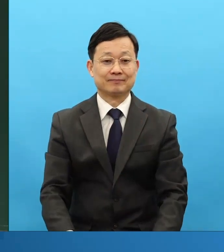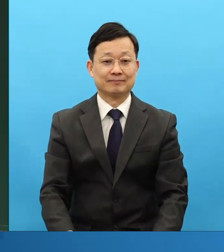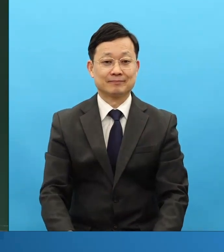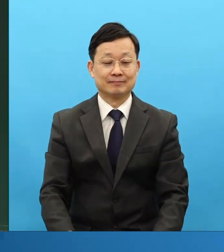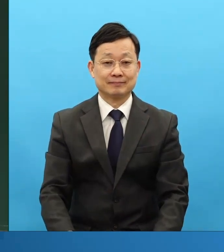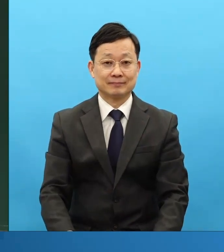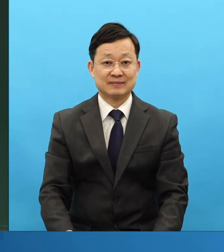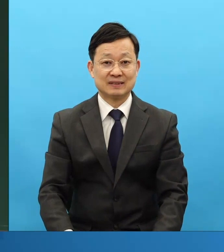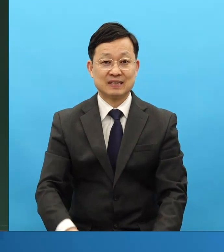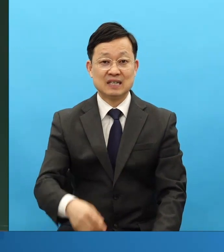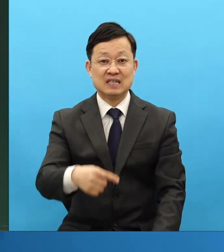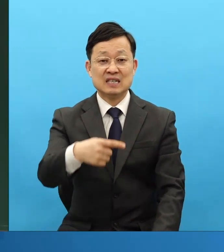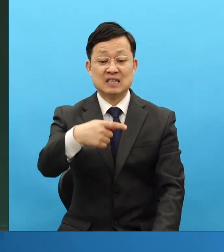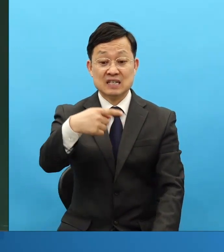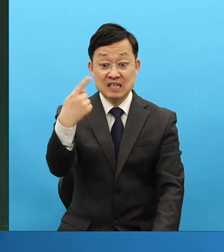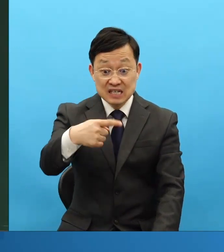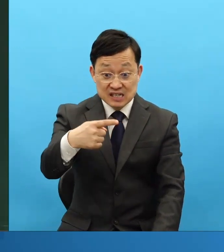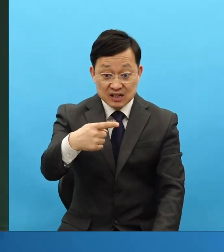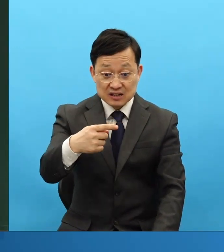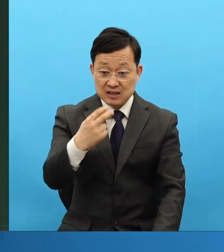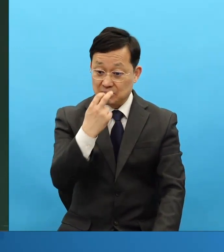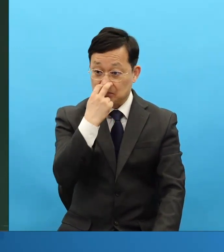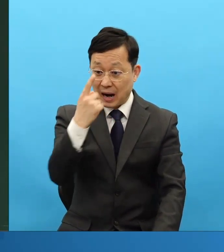일천만 대를 세우고